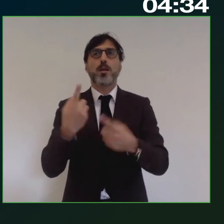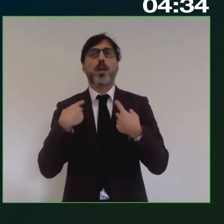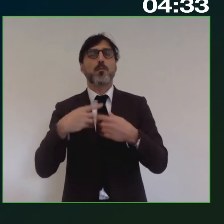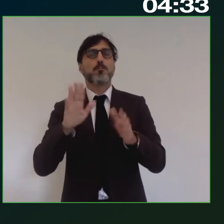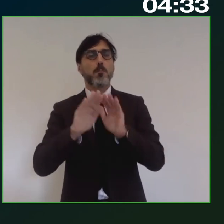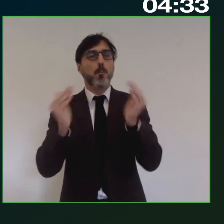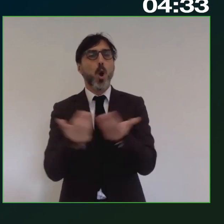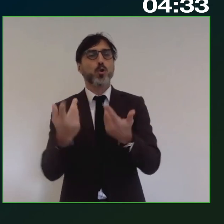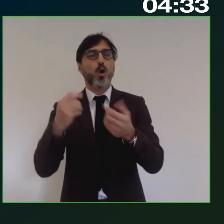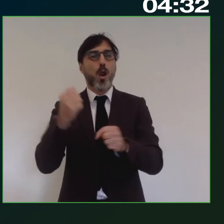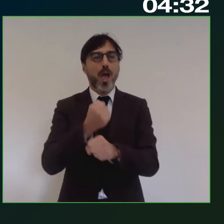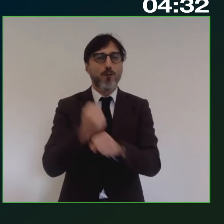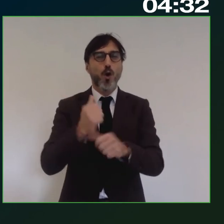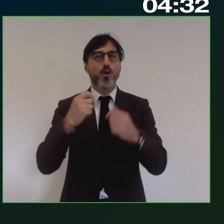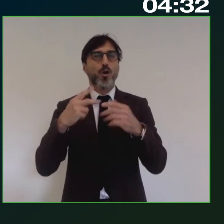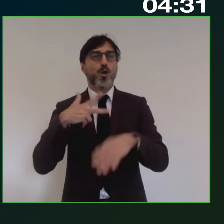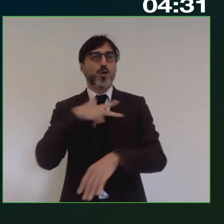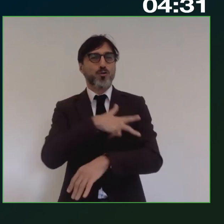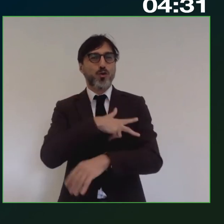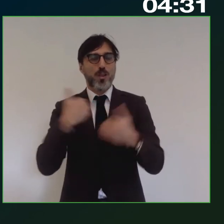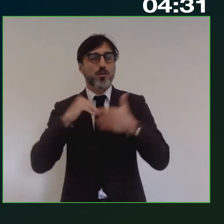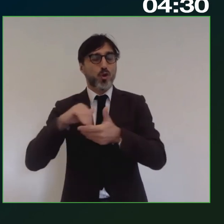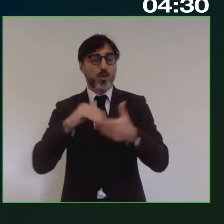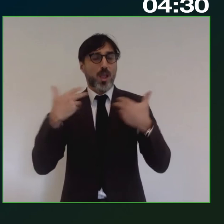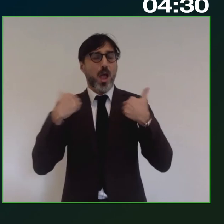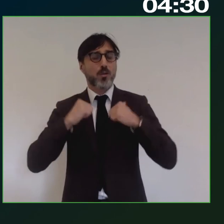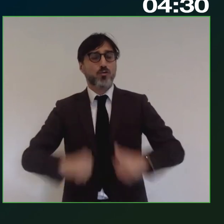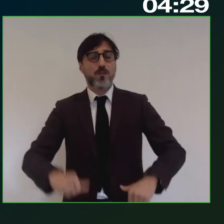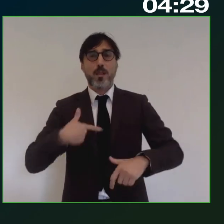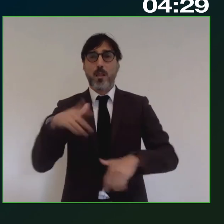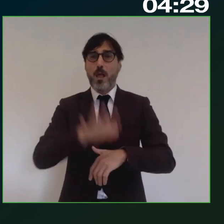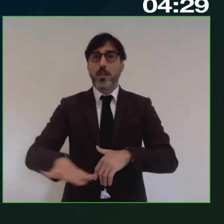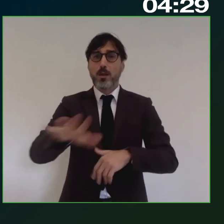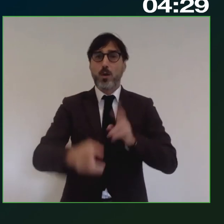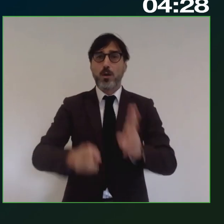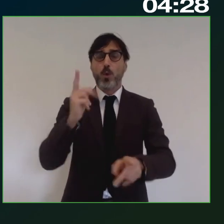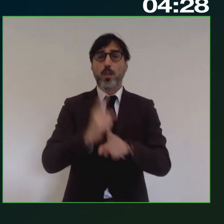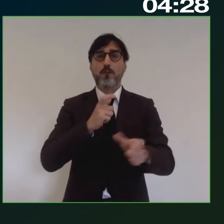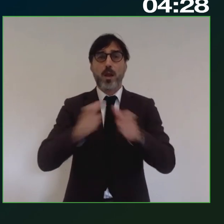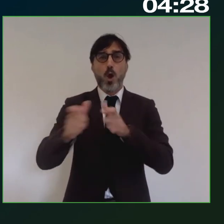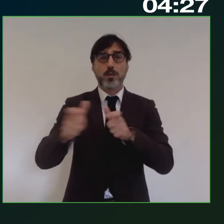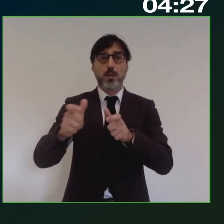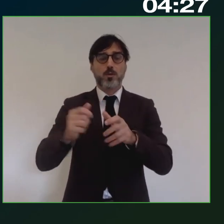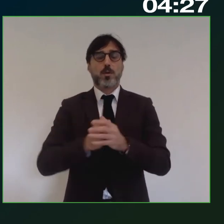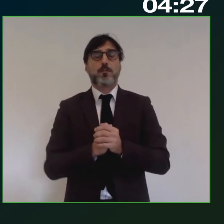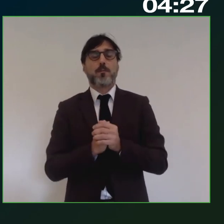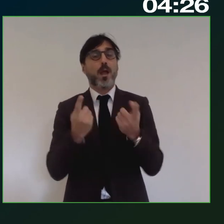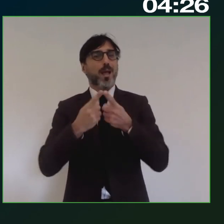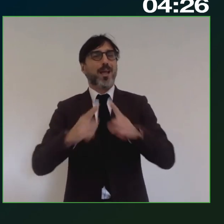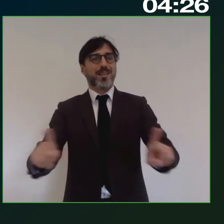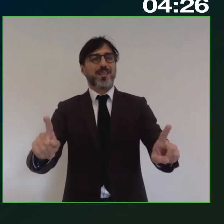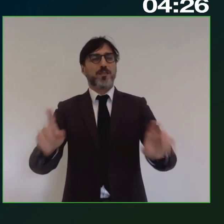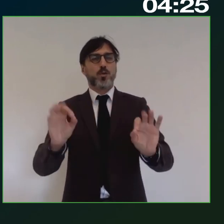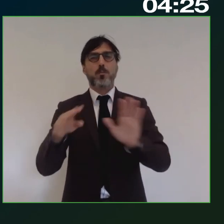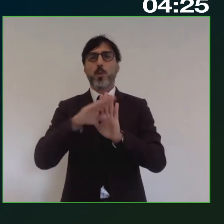poter esercitare la propria funzione di negoziazione soprattutto nei territori e da questo punto di vista possono fare la differenza nella